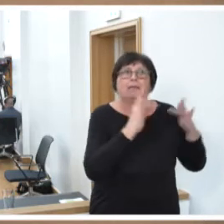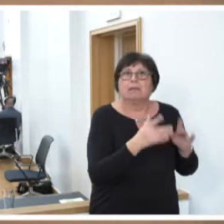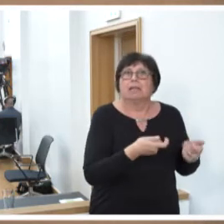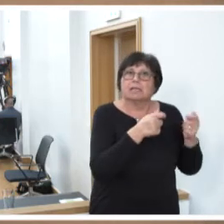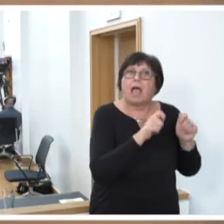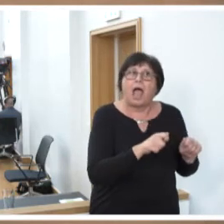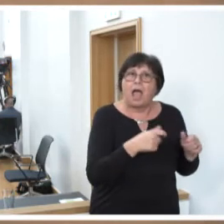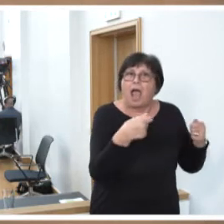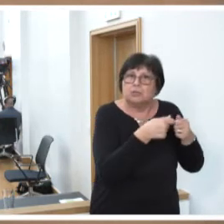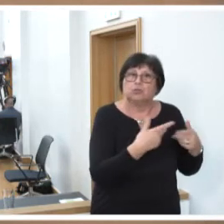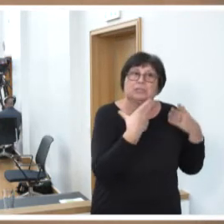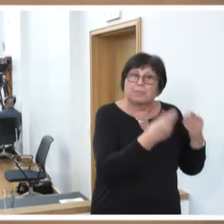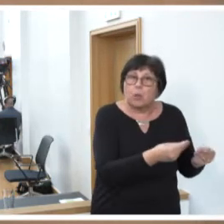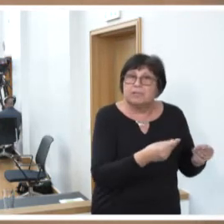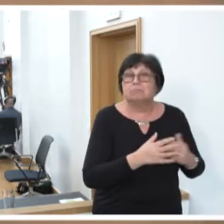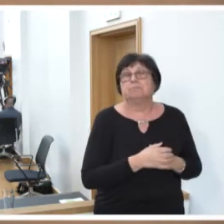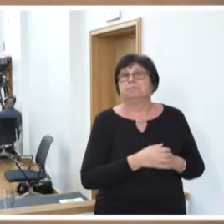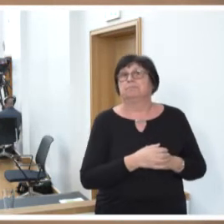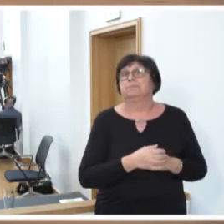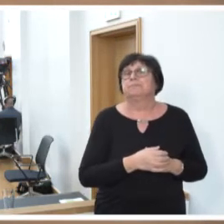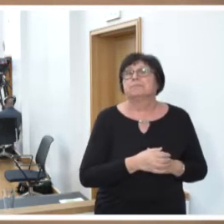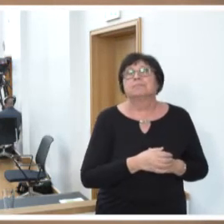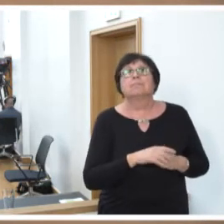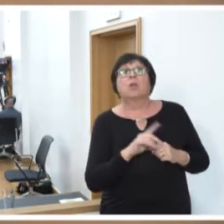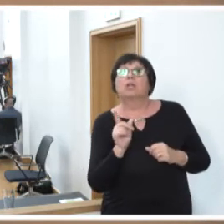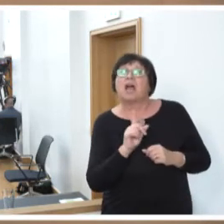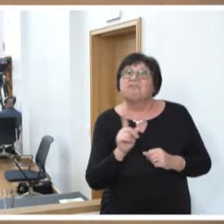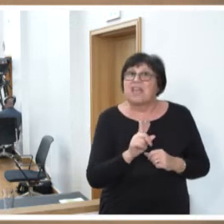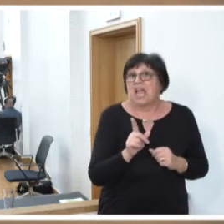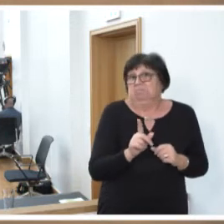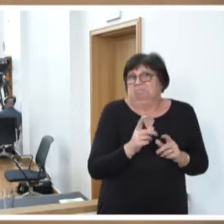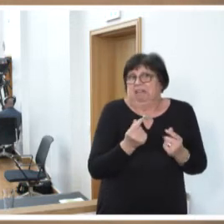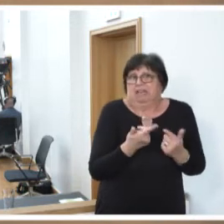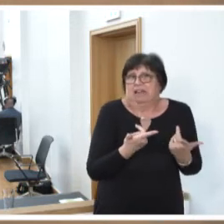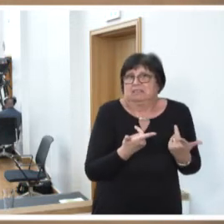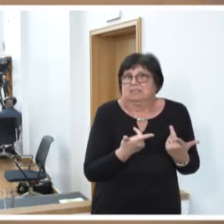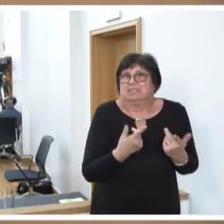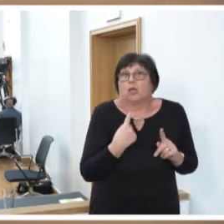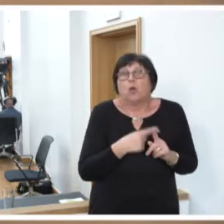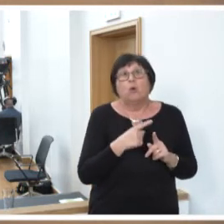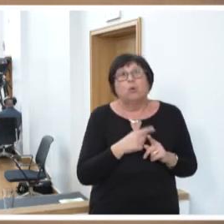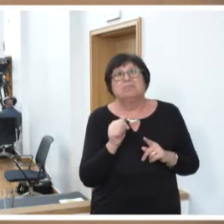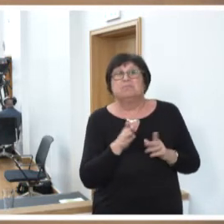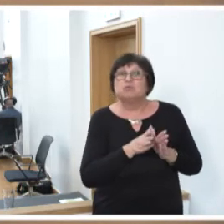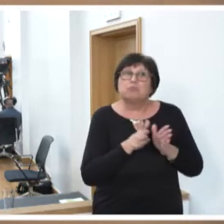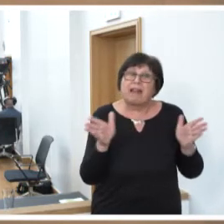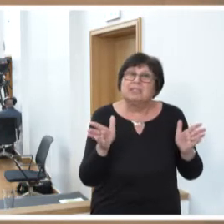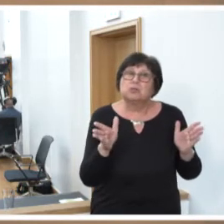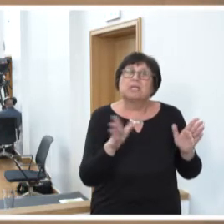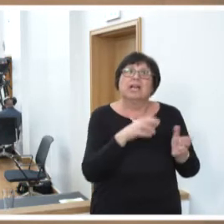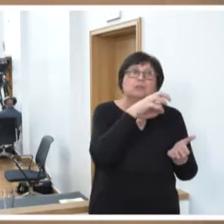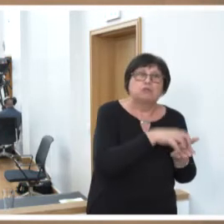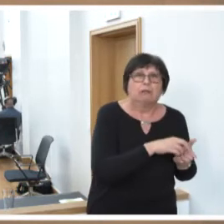die Gerätschaften, die dafür erforderlich sind und wer eben nicht. Und auch eine Spaltung zwischen Stadt